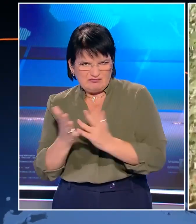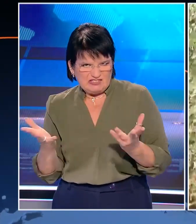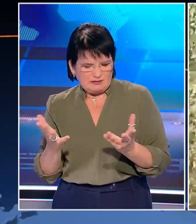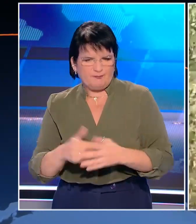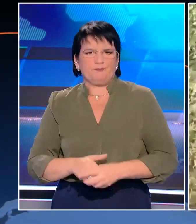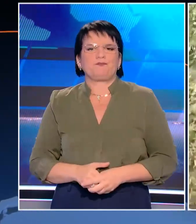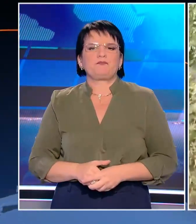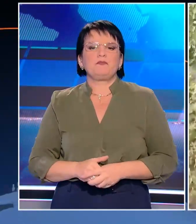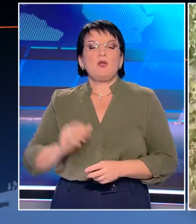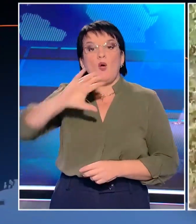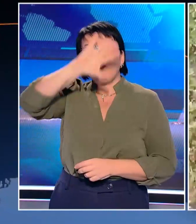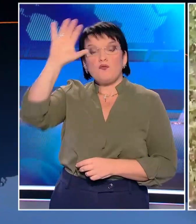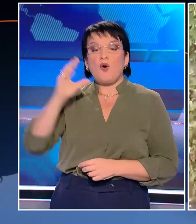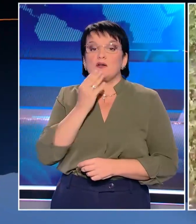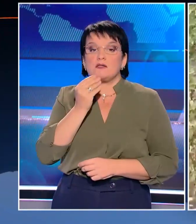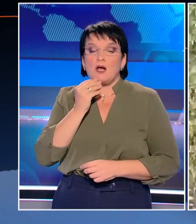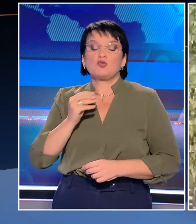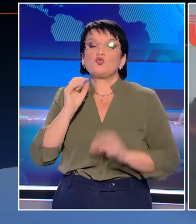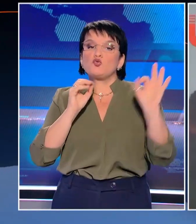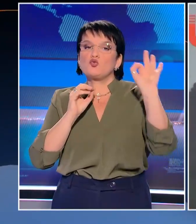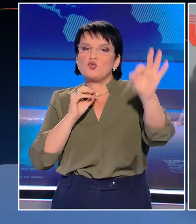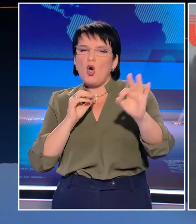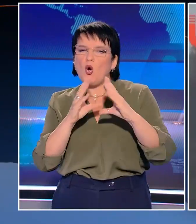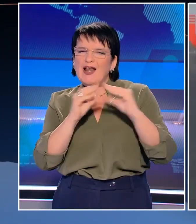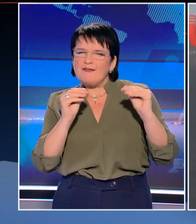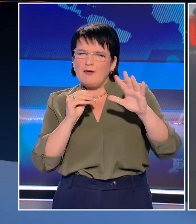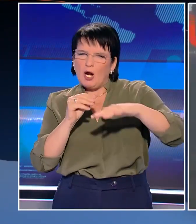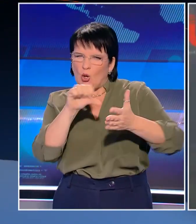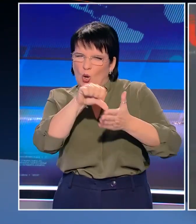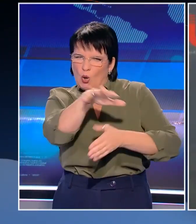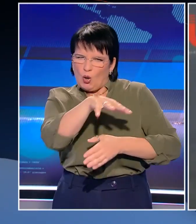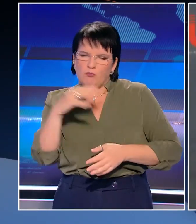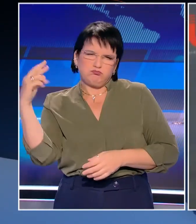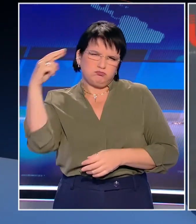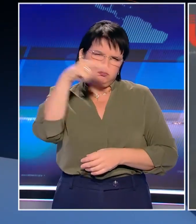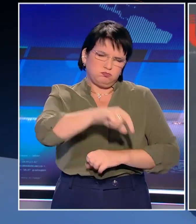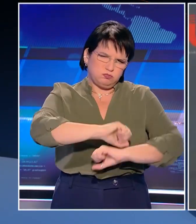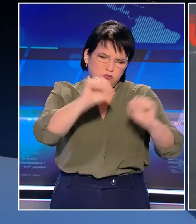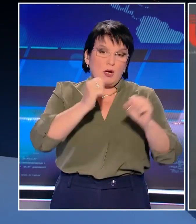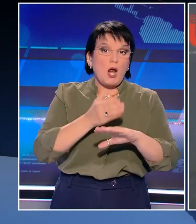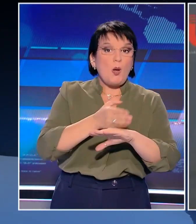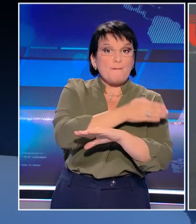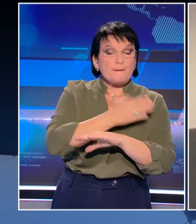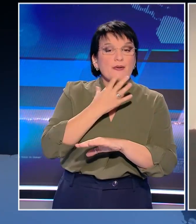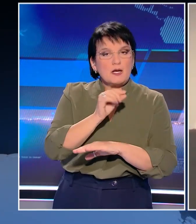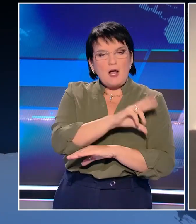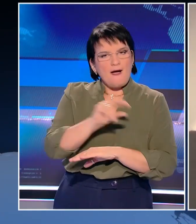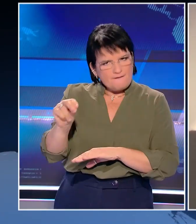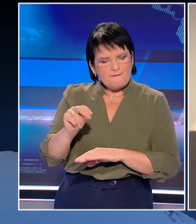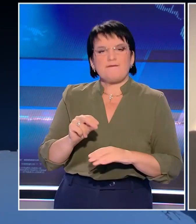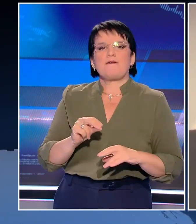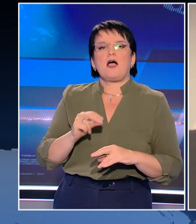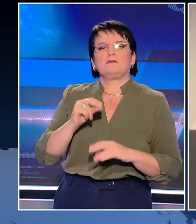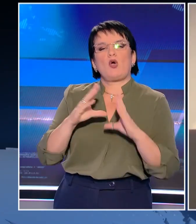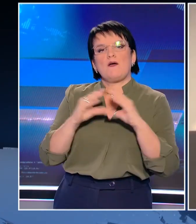Στο βορρά του Ισραήλ ο στρατός επιτίθεται σε στόχους της Χεσμβολά στο Λίβανο ως απάντηση στην εκτόξευση τουλάχιστον 20 ουρκετών από την